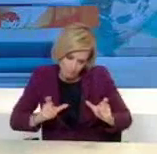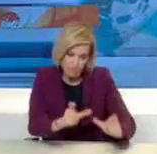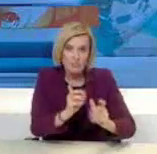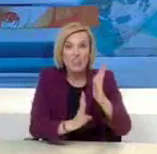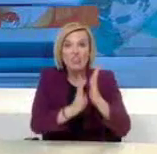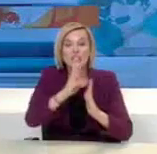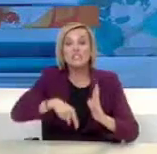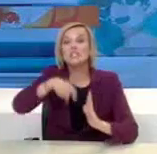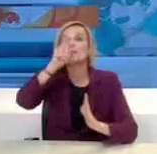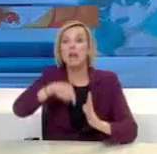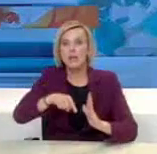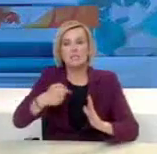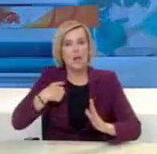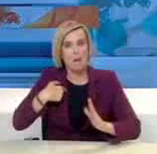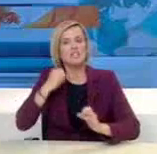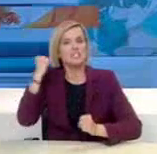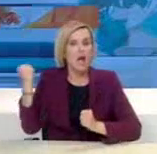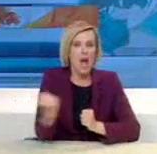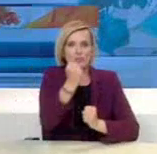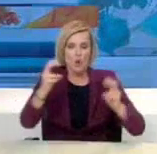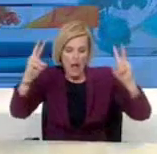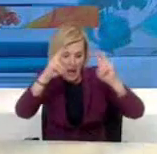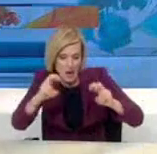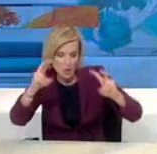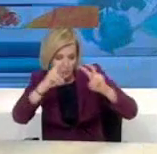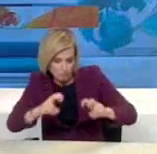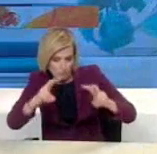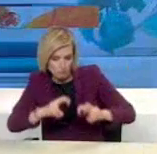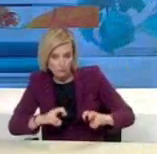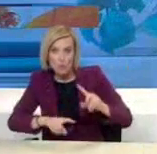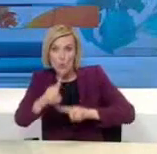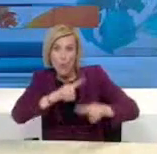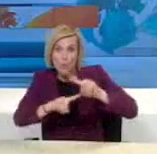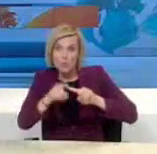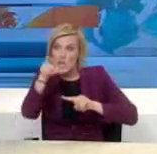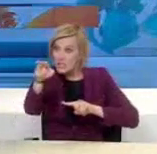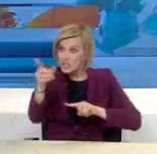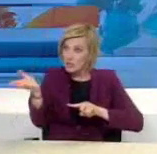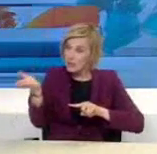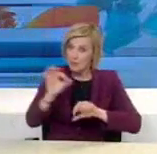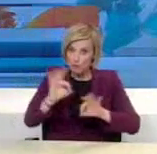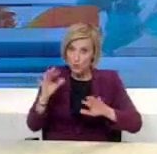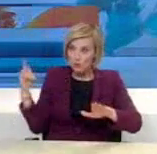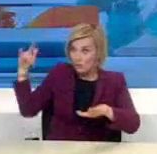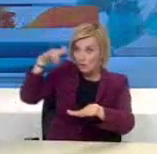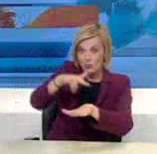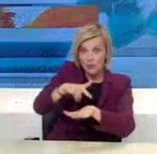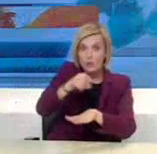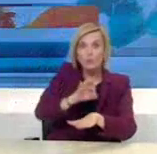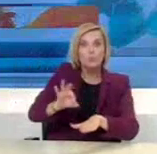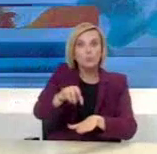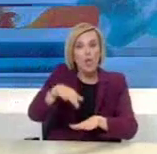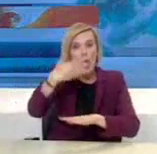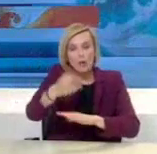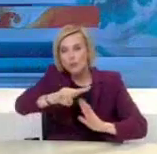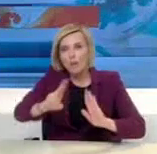ενταθούν τις επόμενες μέρες, σε όλη τη χώρα, εντοπίστηκαν 13 περιπτώσεις που βρέθηκαν είτε εκτός είτε πέριξης οικίας τους